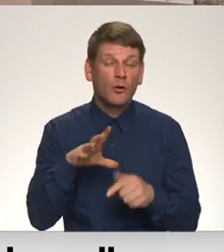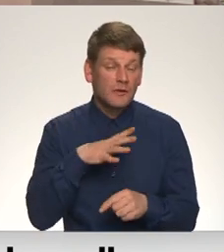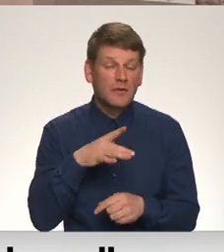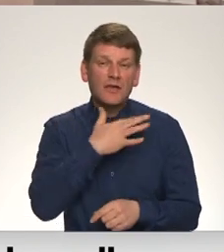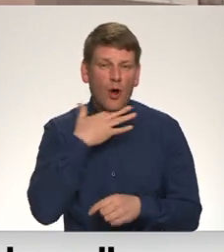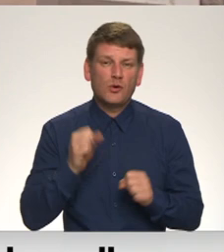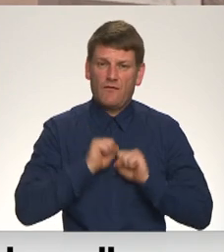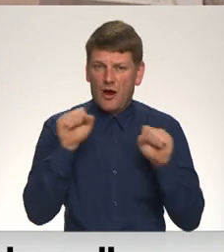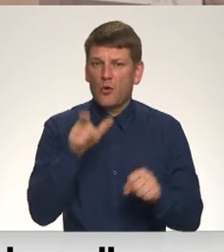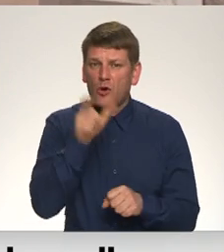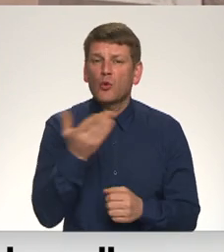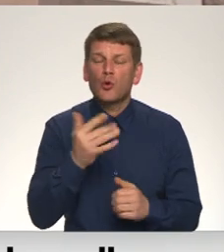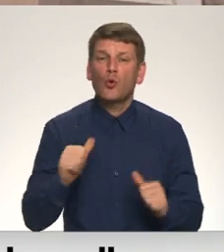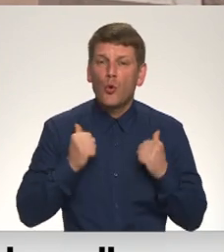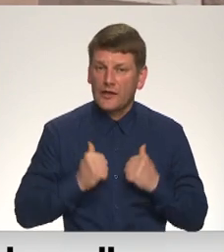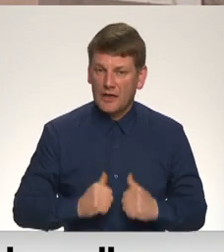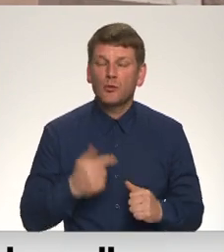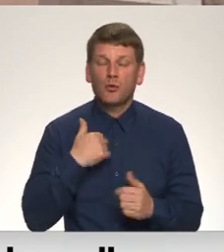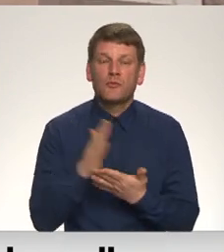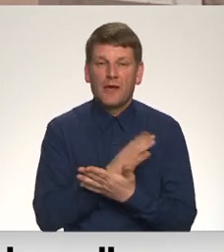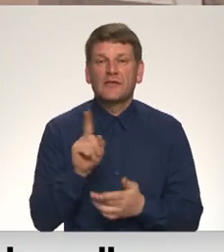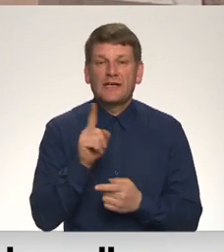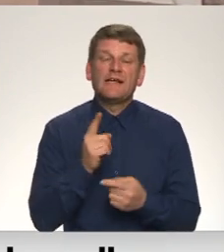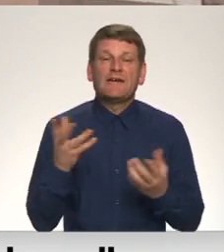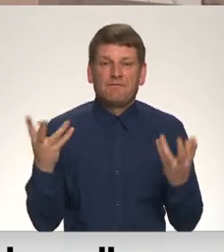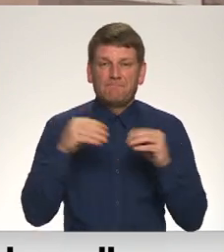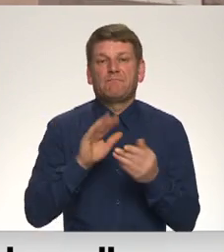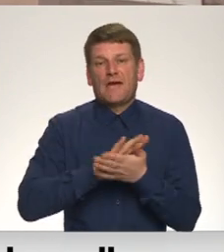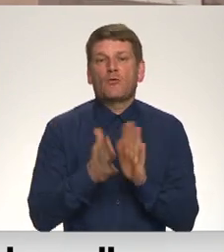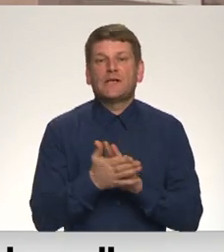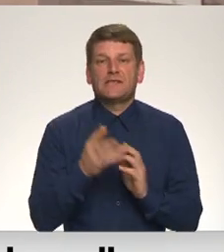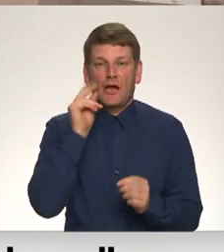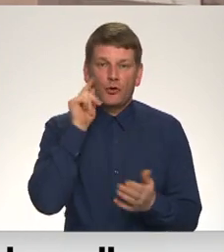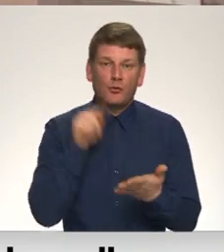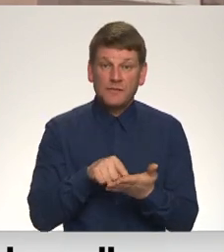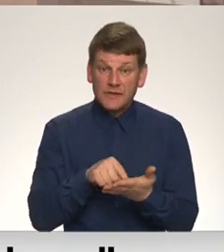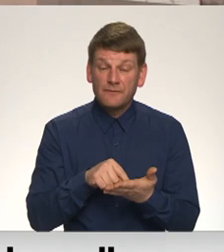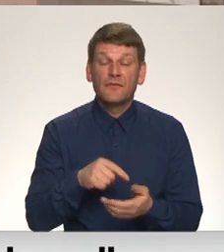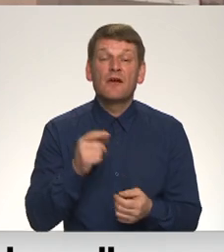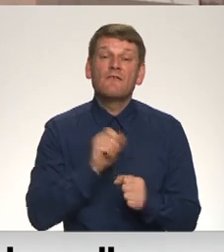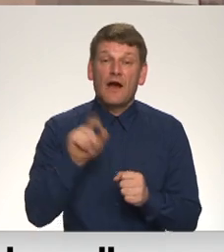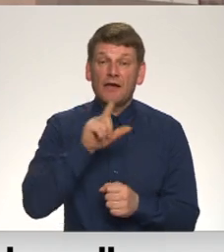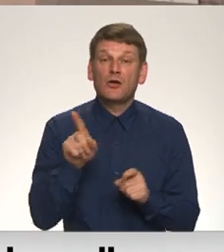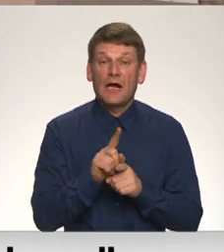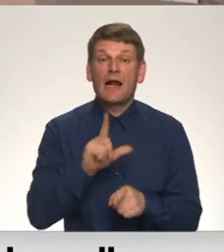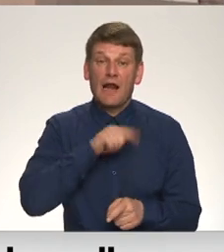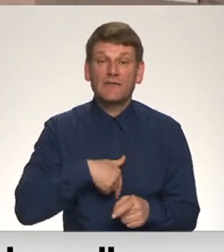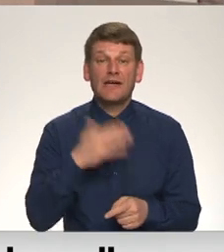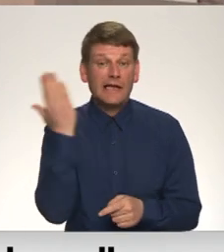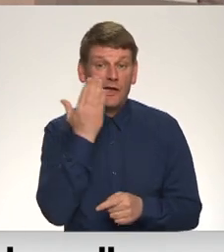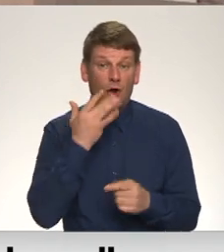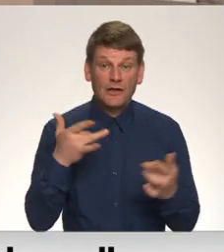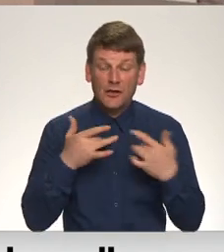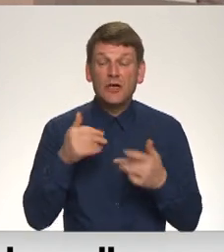daudz varoņu, kuru godināšanai mums beidzot ir īpaši vienodas datums. Un vairākos arī Latvijas kīnoteātros